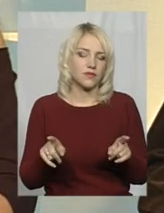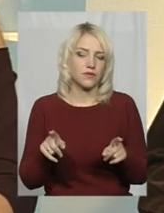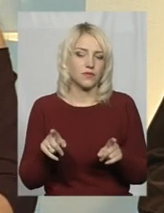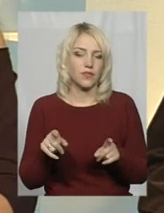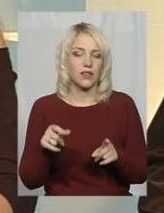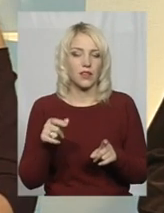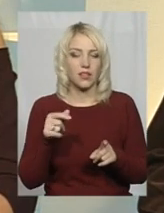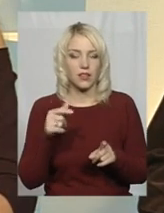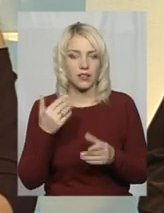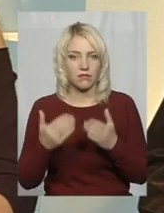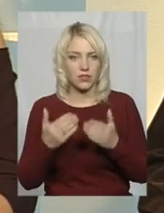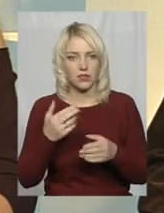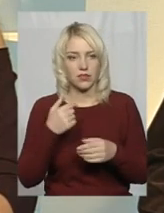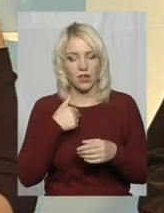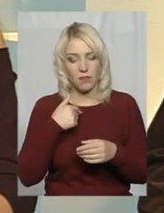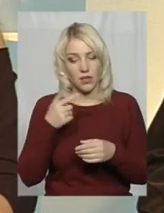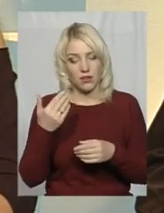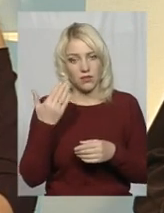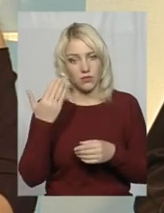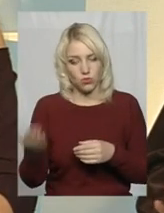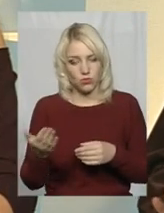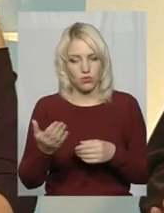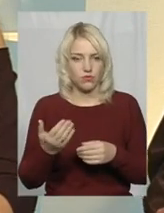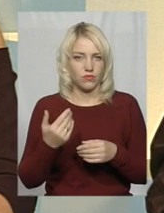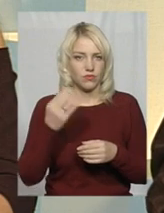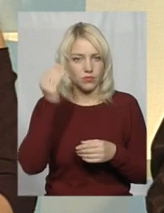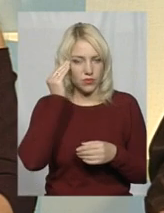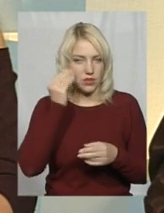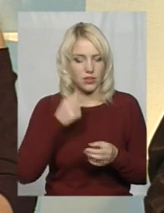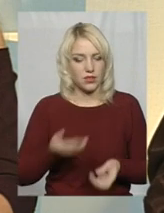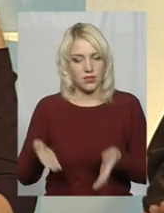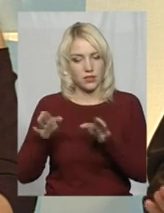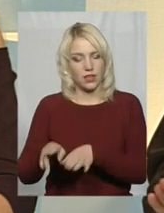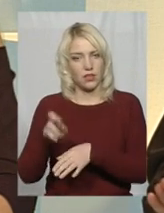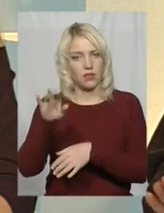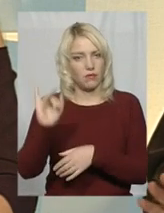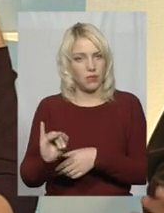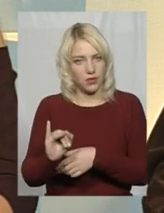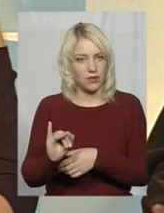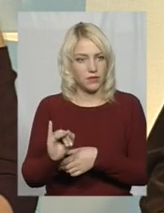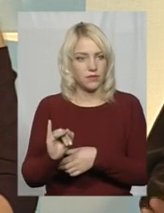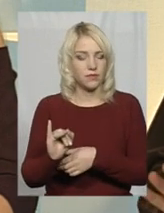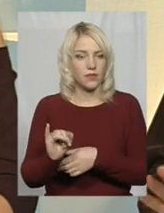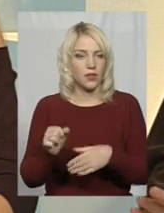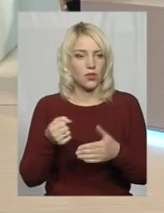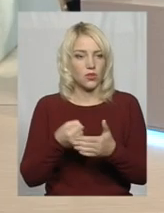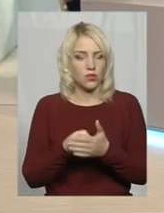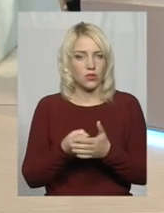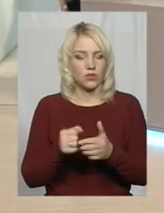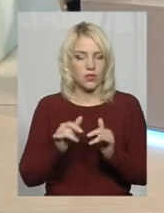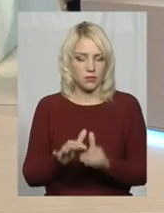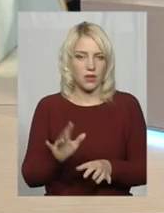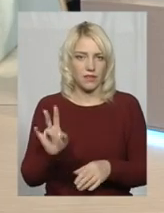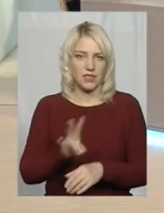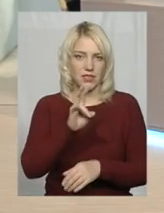суджень, я би дійсно залишив до справи священників,